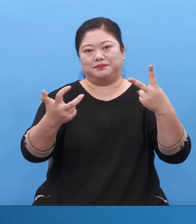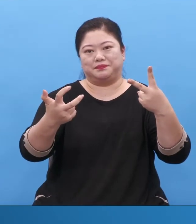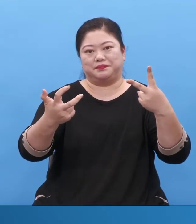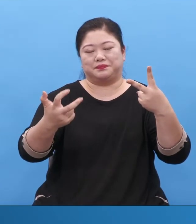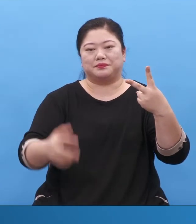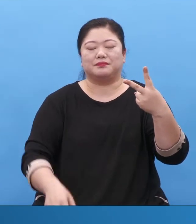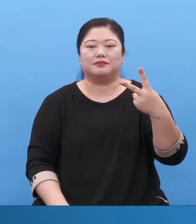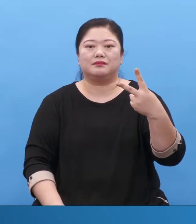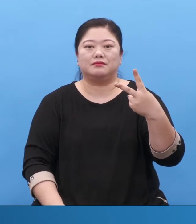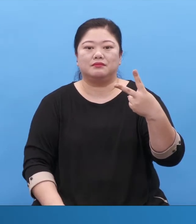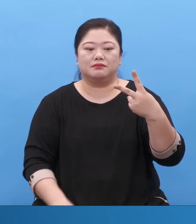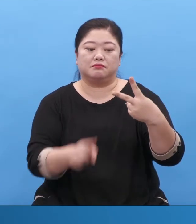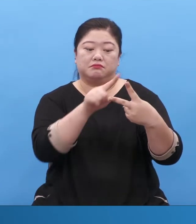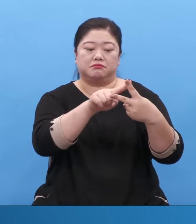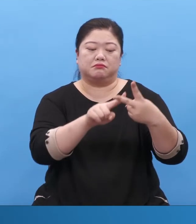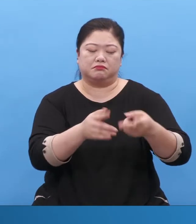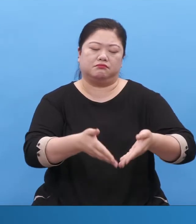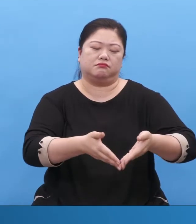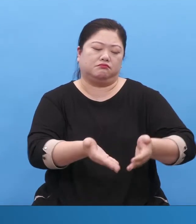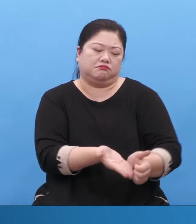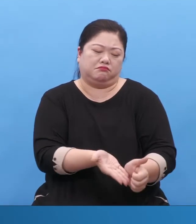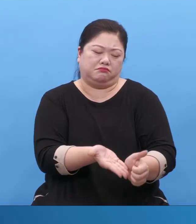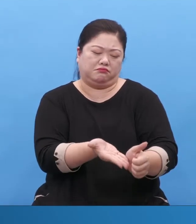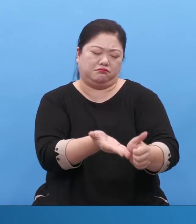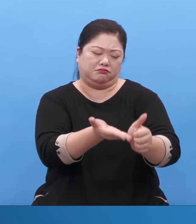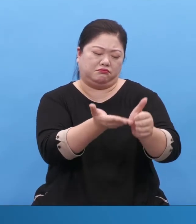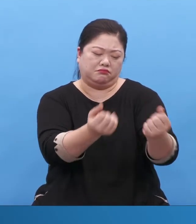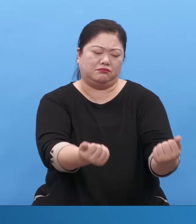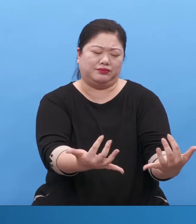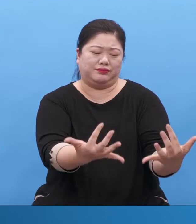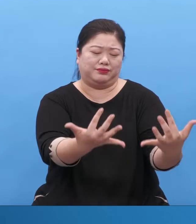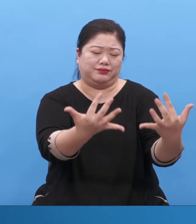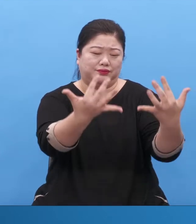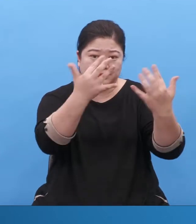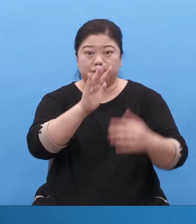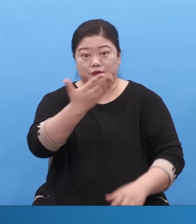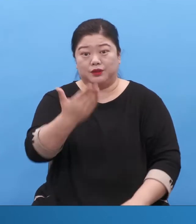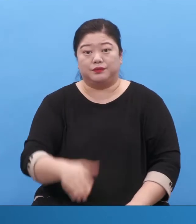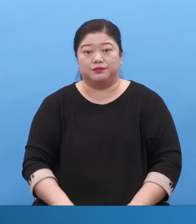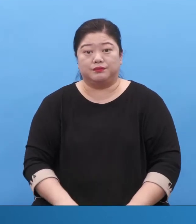그 사람들만 세우면 돼요. 여러분 교회에서 70인 운동패라